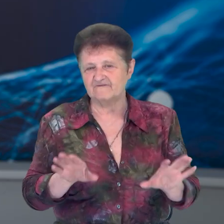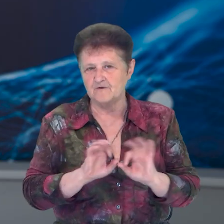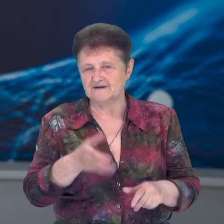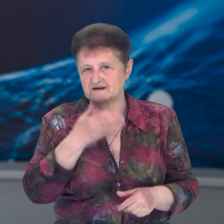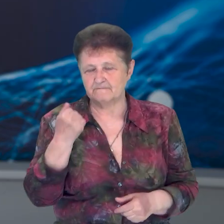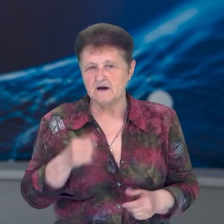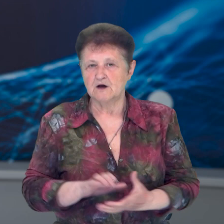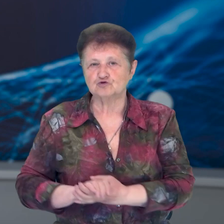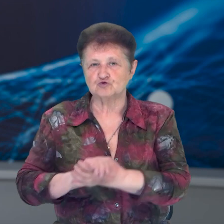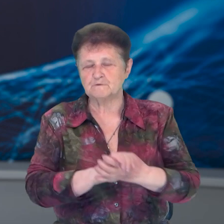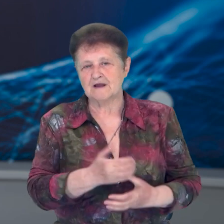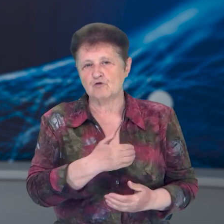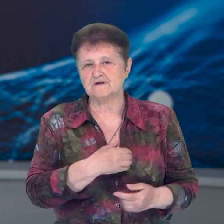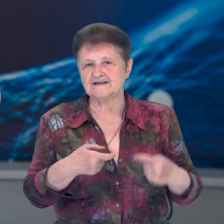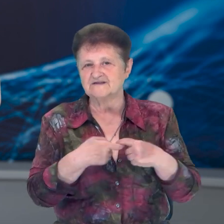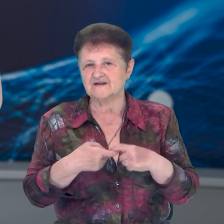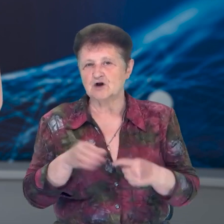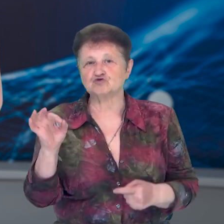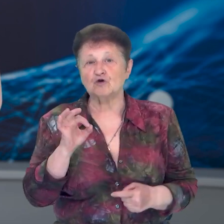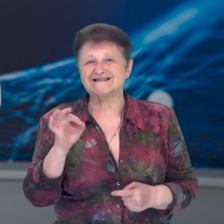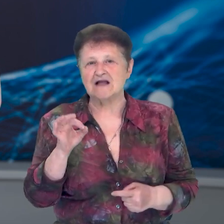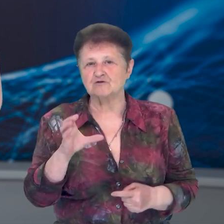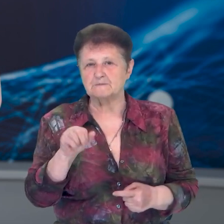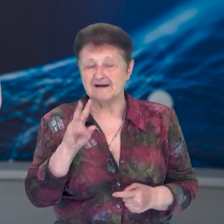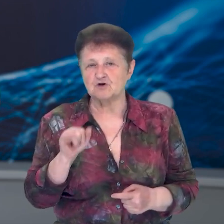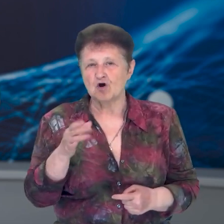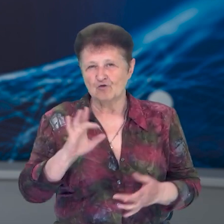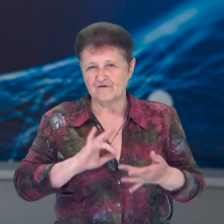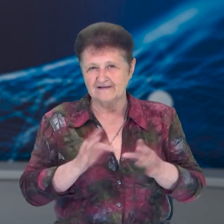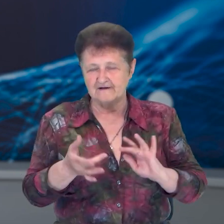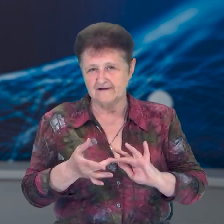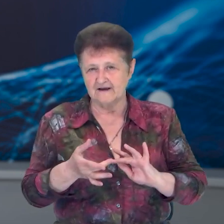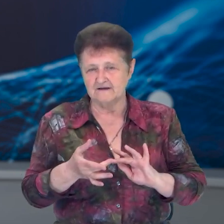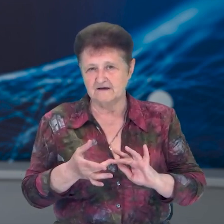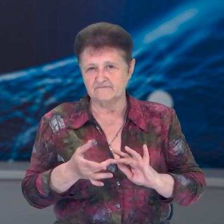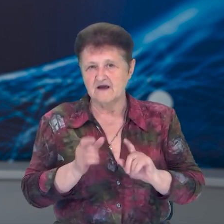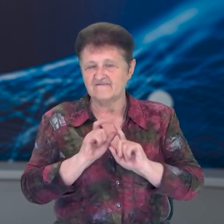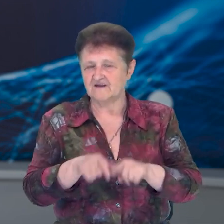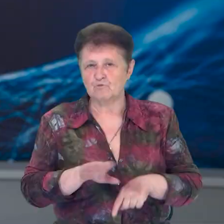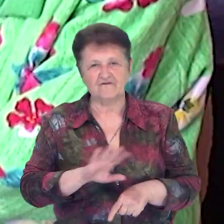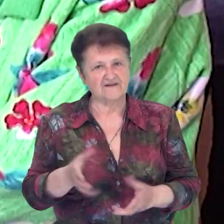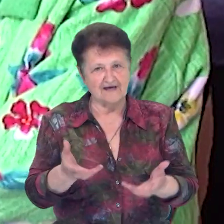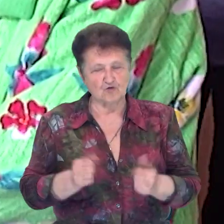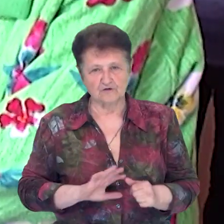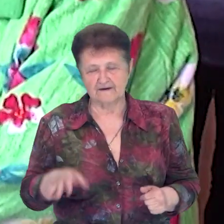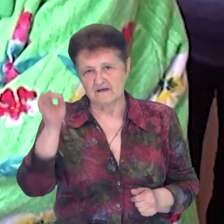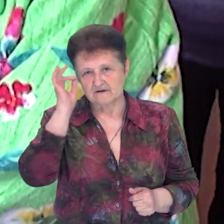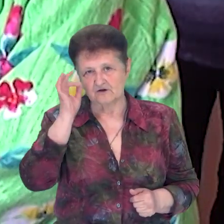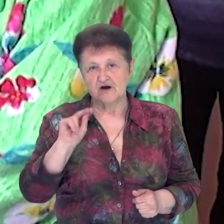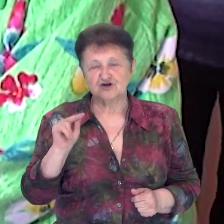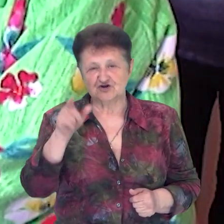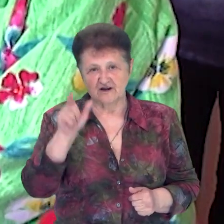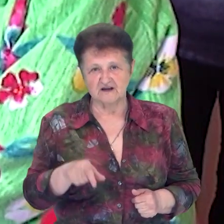Суспільне намагалося зв'язатися із Оксаною Спектр у соціальних мережах, відповіді не отримали. Нагадаємо,